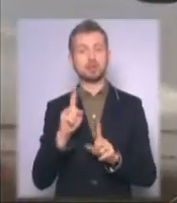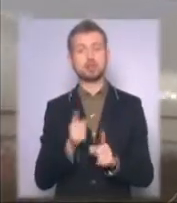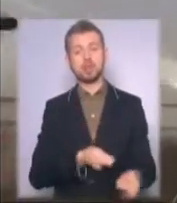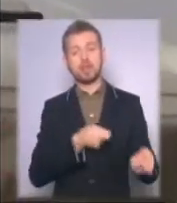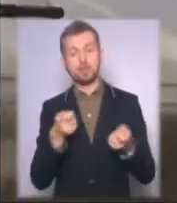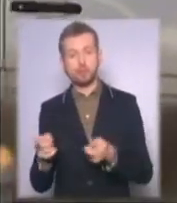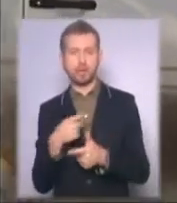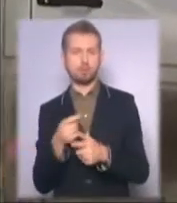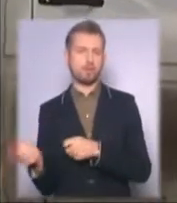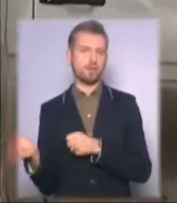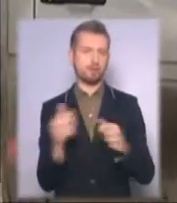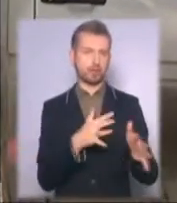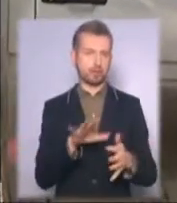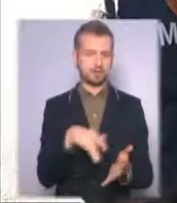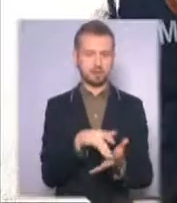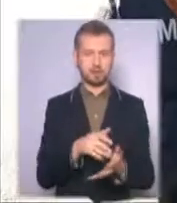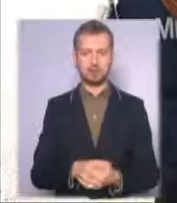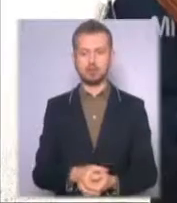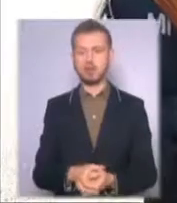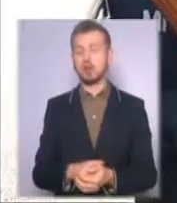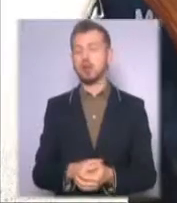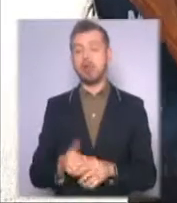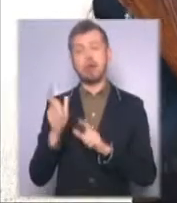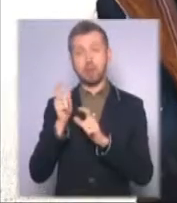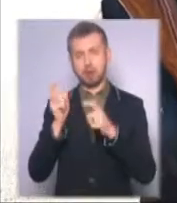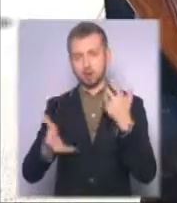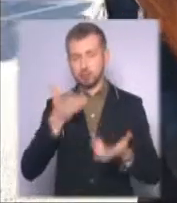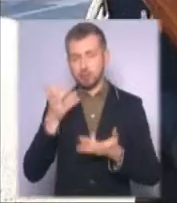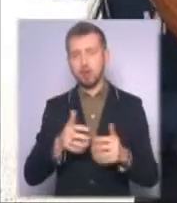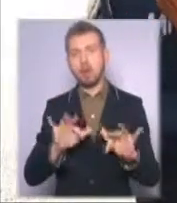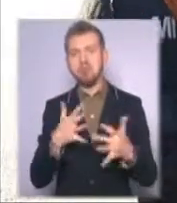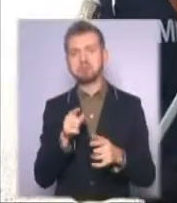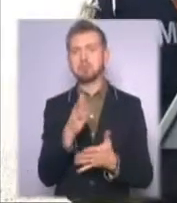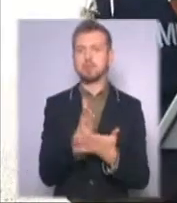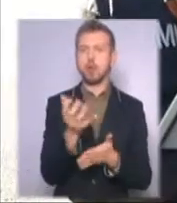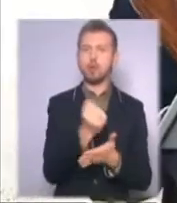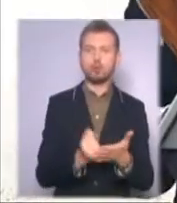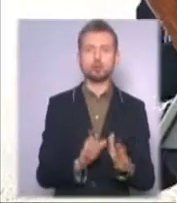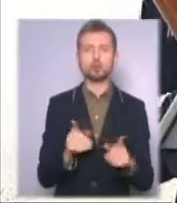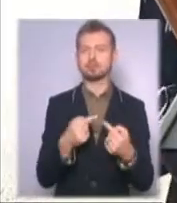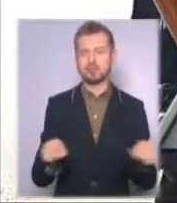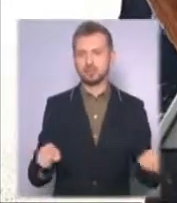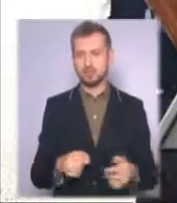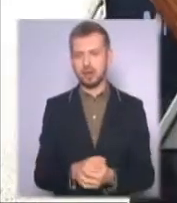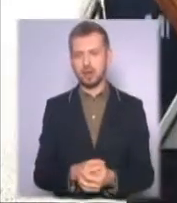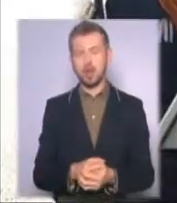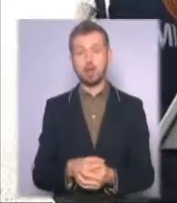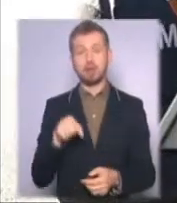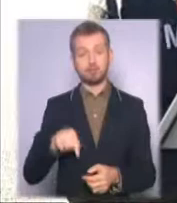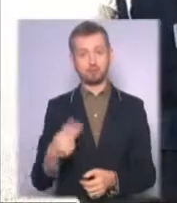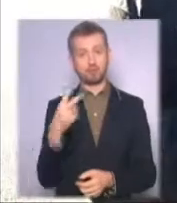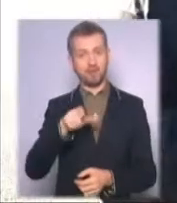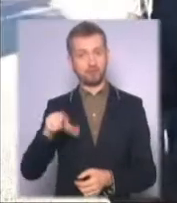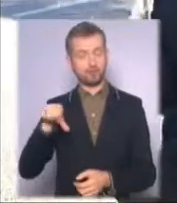ввозять з міста. Багажники це все, чи не перевозять оружію, чи якісь інші предмети. На посту двоє знаходяться,